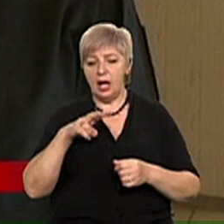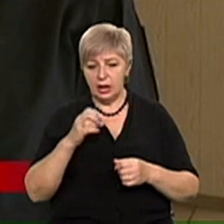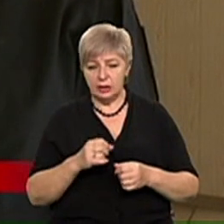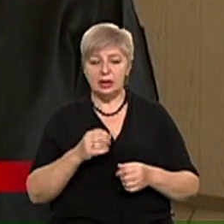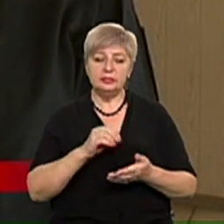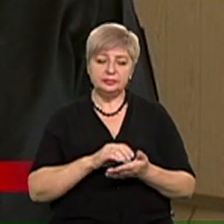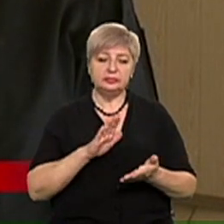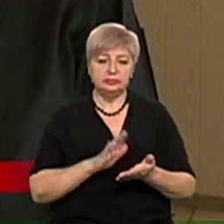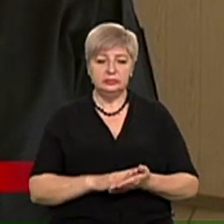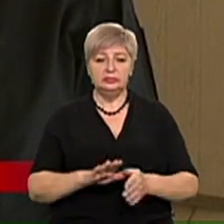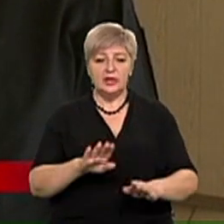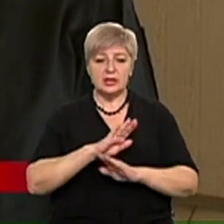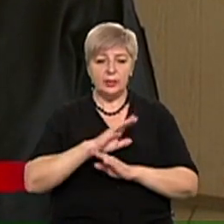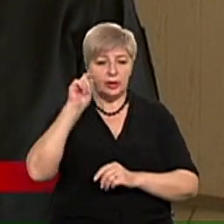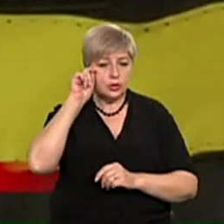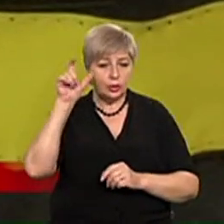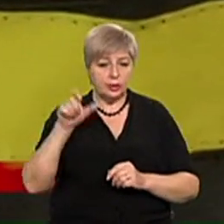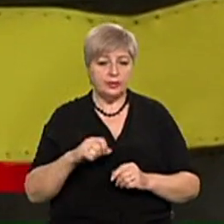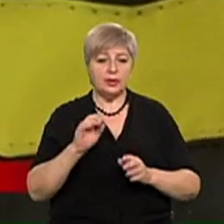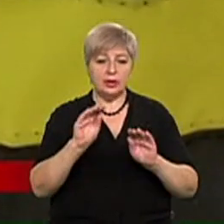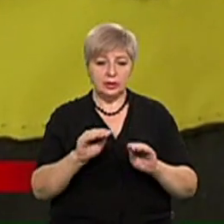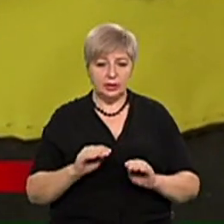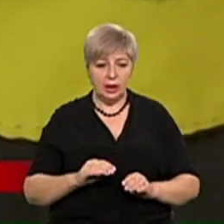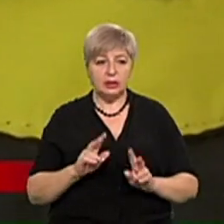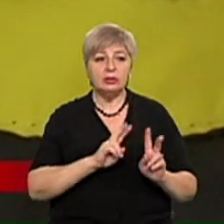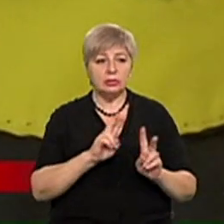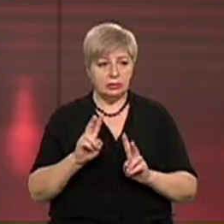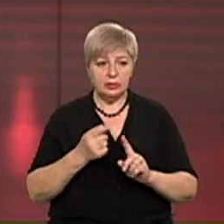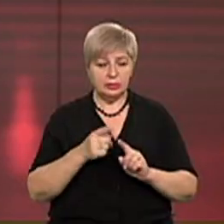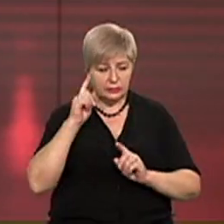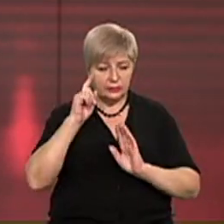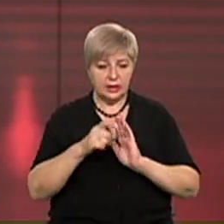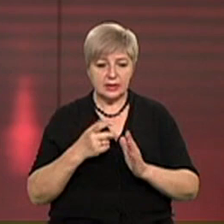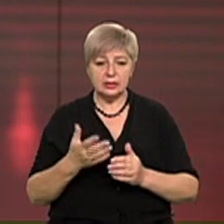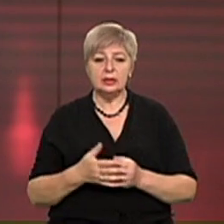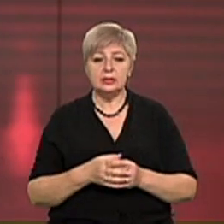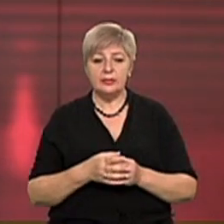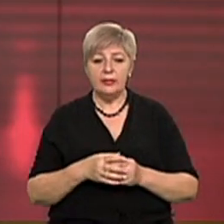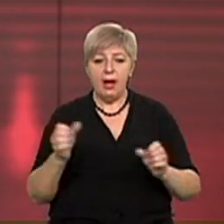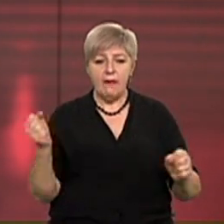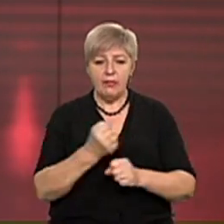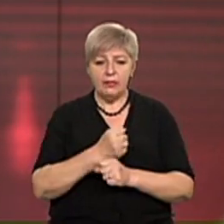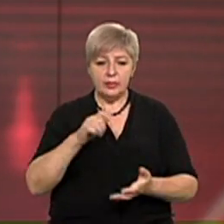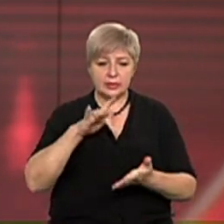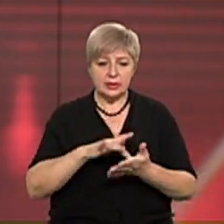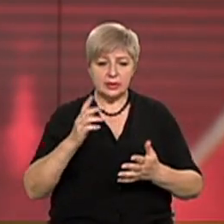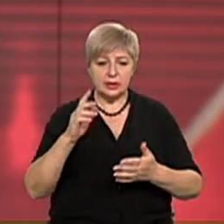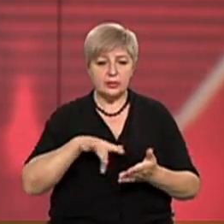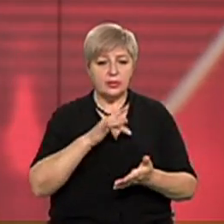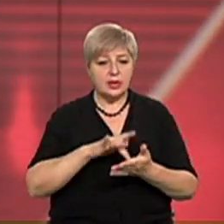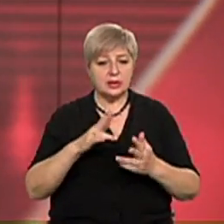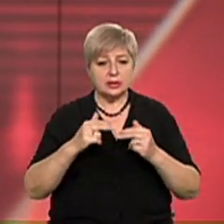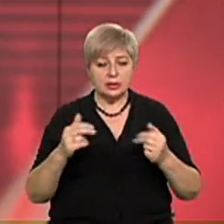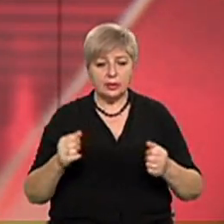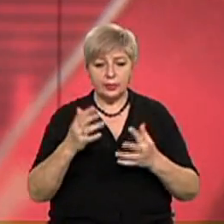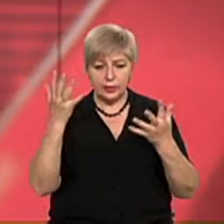згодом була констатована смерть чоловіка. Дані на нього встановлюються. Вибух у середмісті Дніпра. О півночі